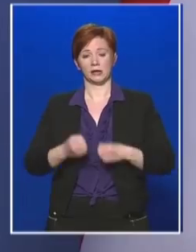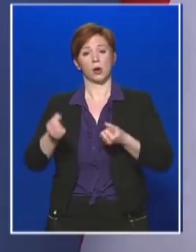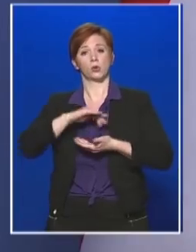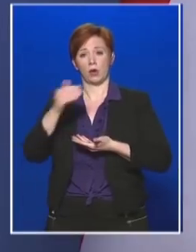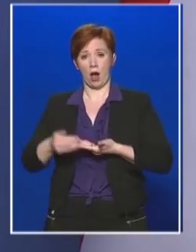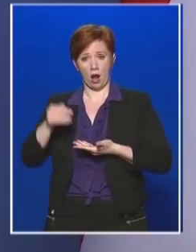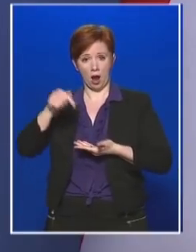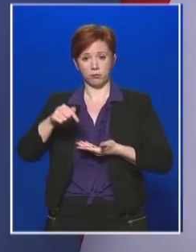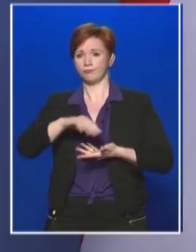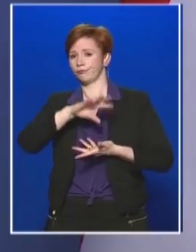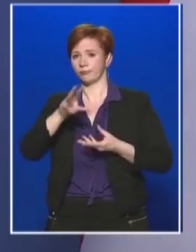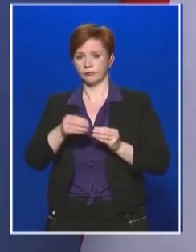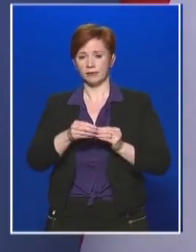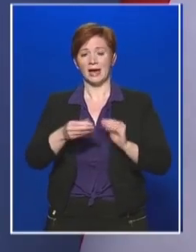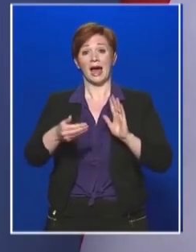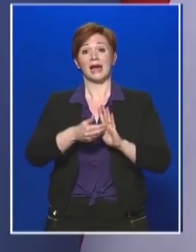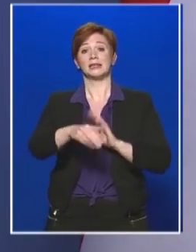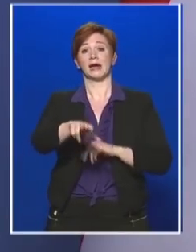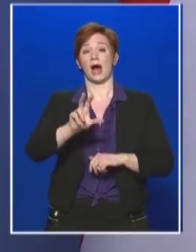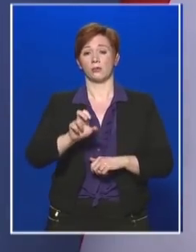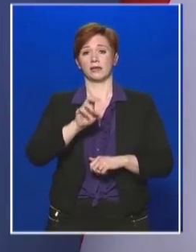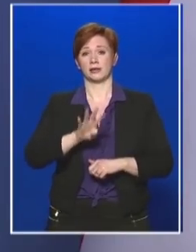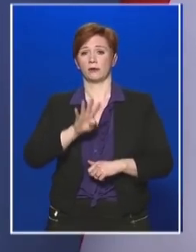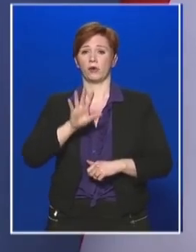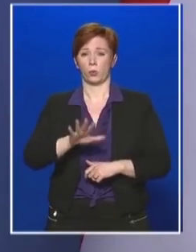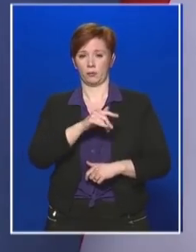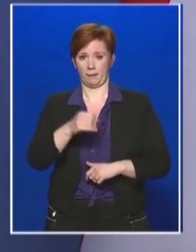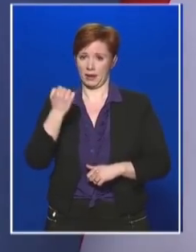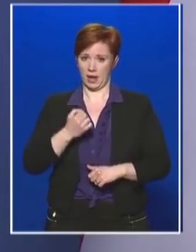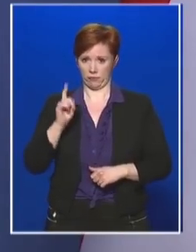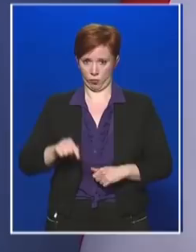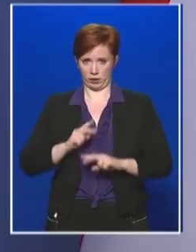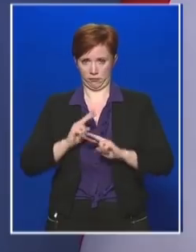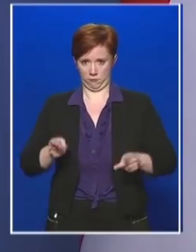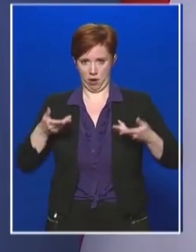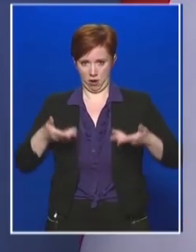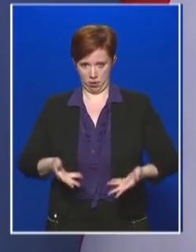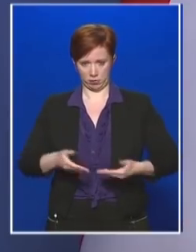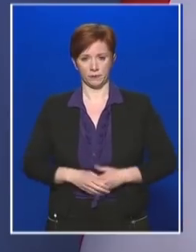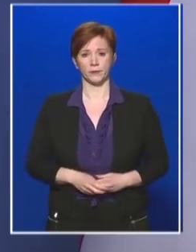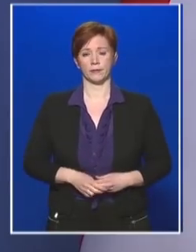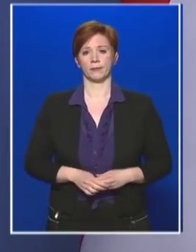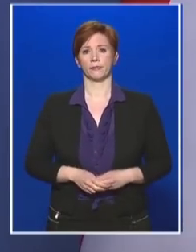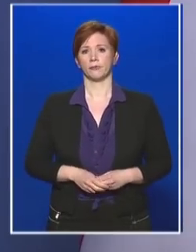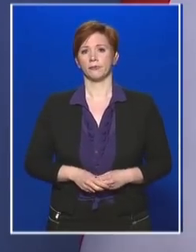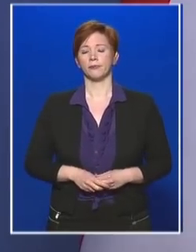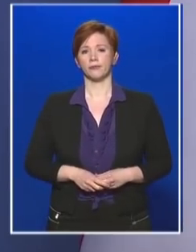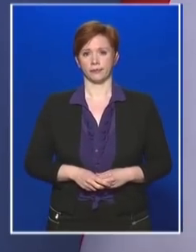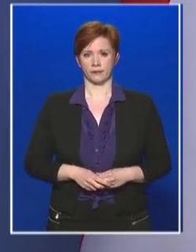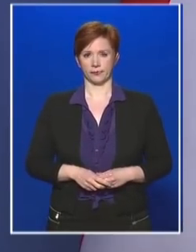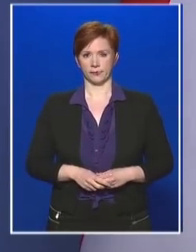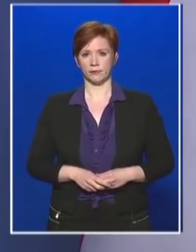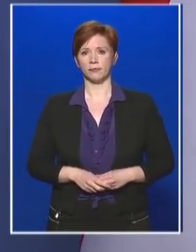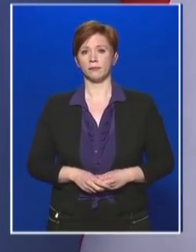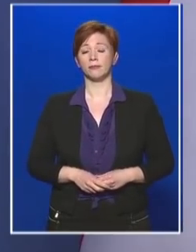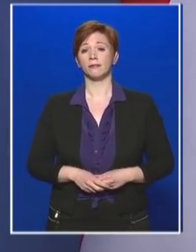alapban 1.345 milliárd forint áll rendelkezésünkre. Ezek azok